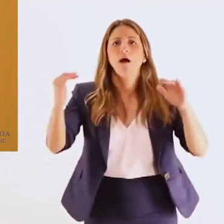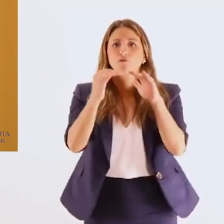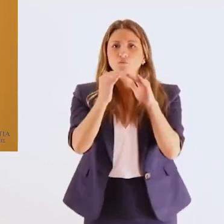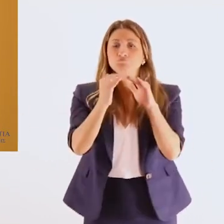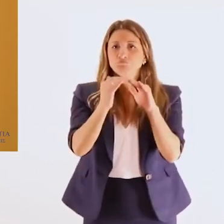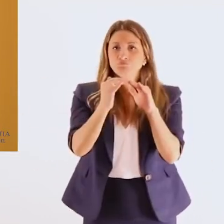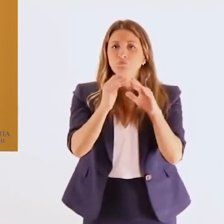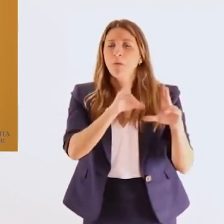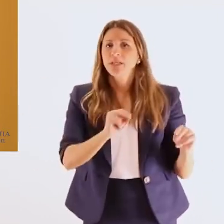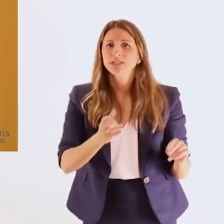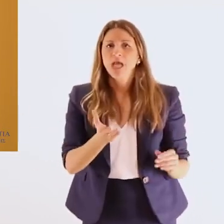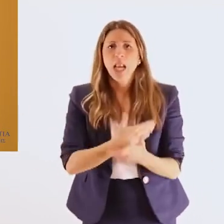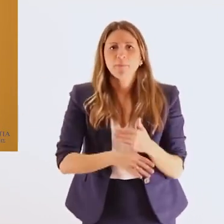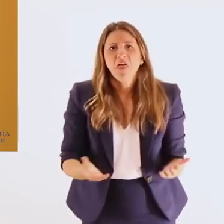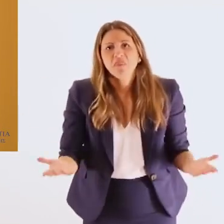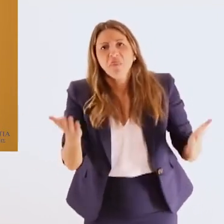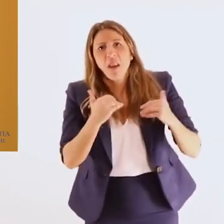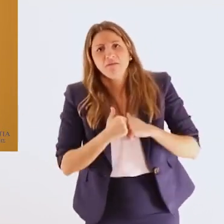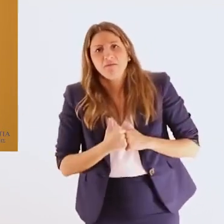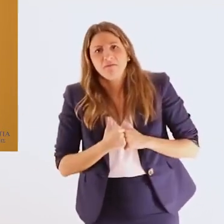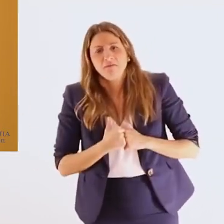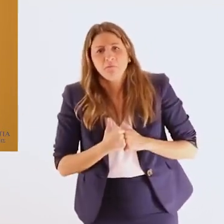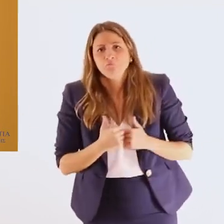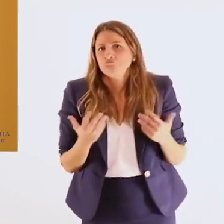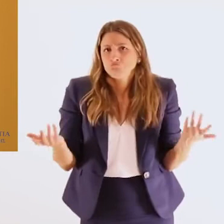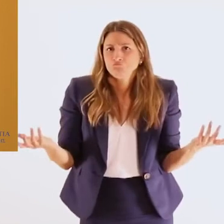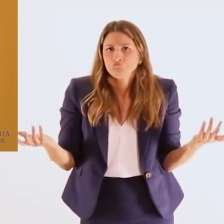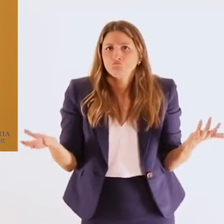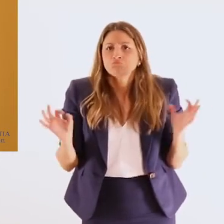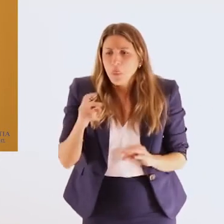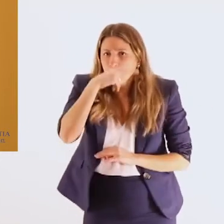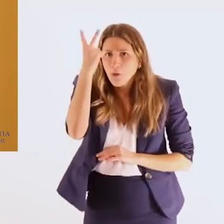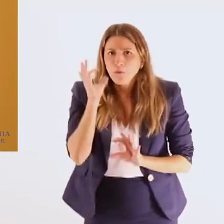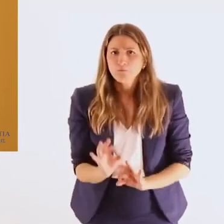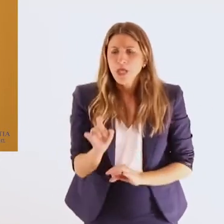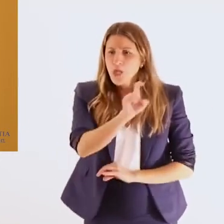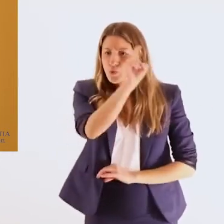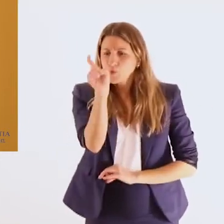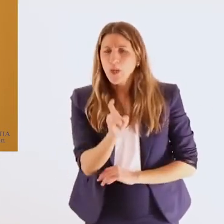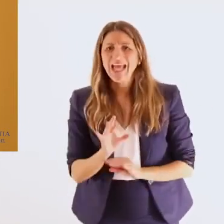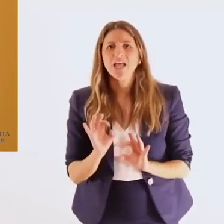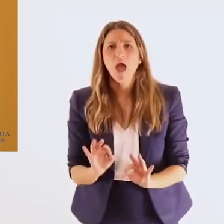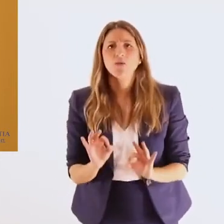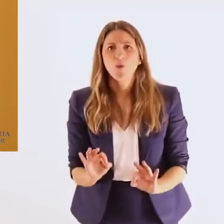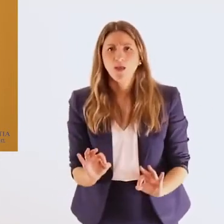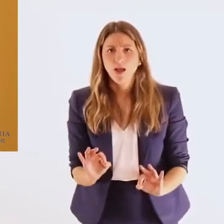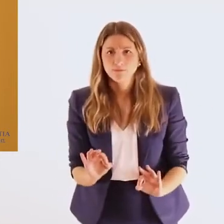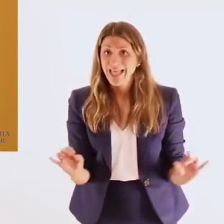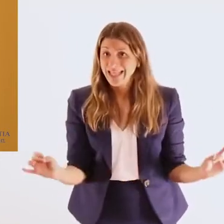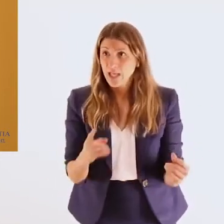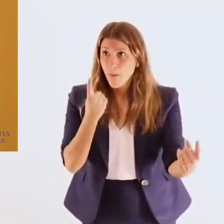να ασκήσει τα δικαιώματά του όπως όλοι οι άλλοι χωρίς